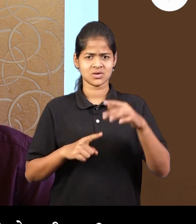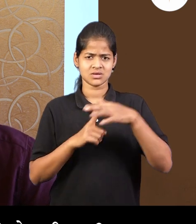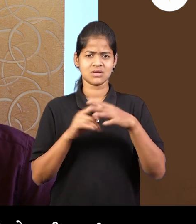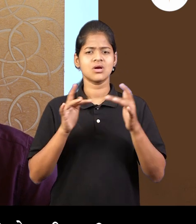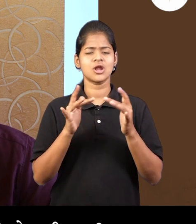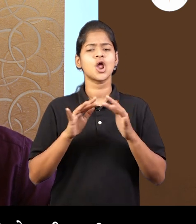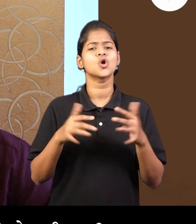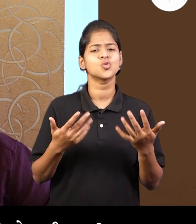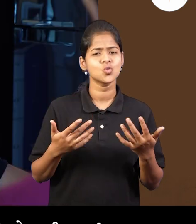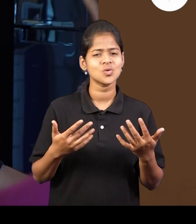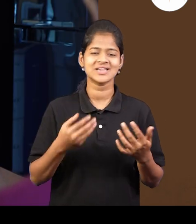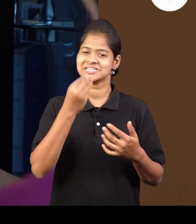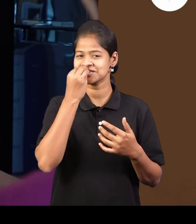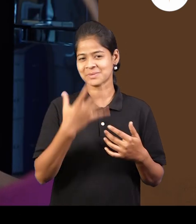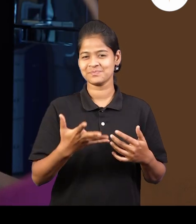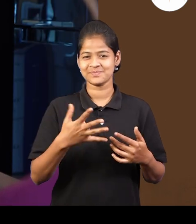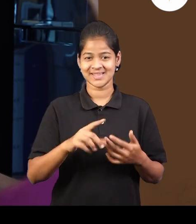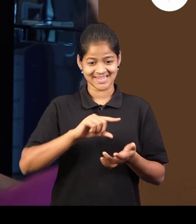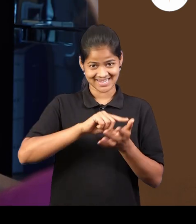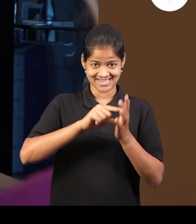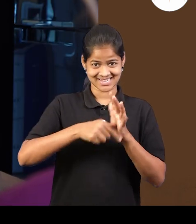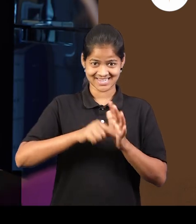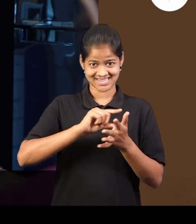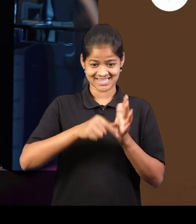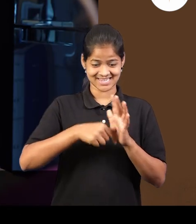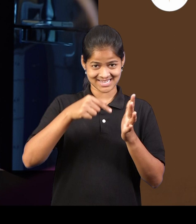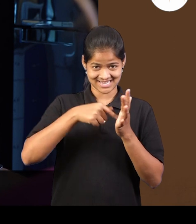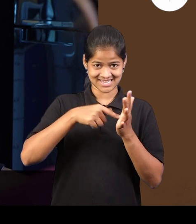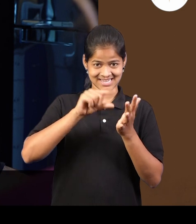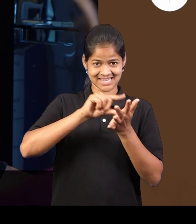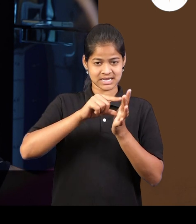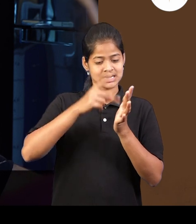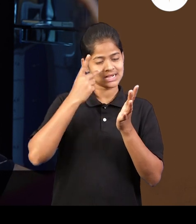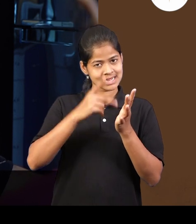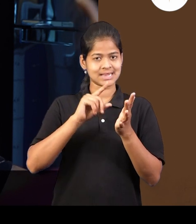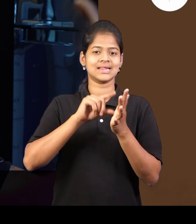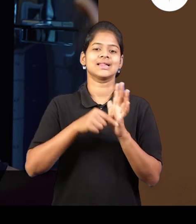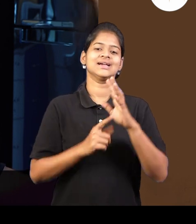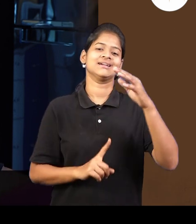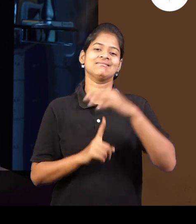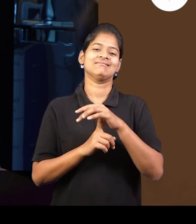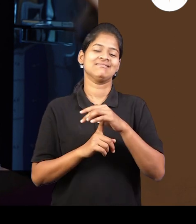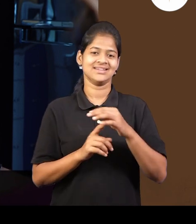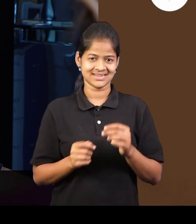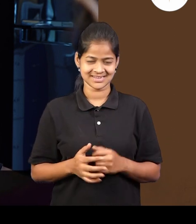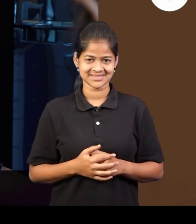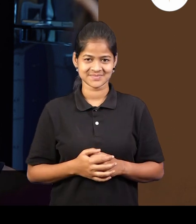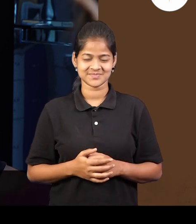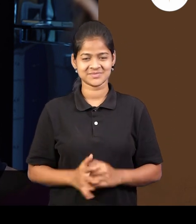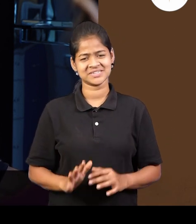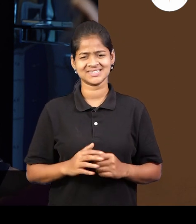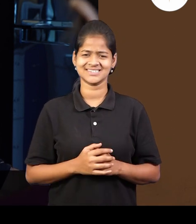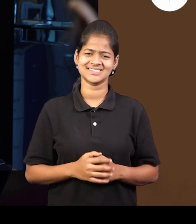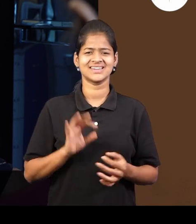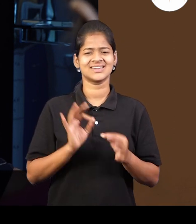बर मध्य बागी कशिटोसलीस्तू? अरे, दादा, आपन जेम्मा कमपासने वर्टूर काड़तो तेम्मा आपन तेचा टोक मधेठे होतो